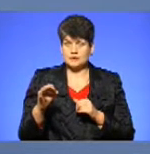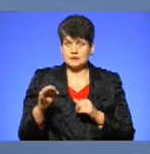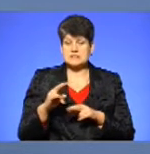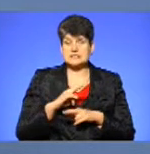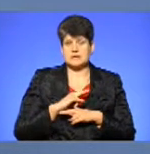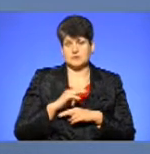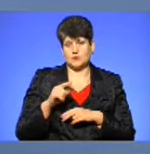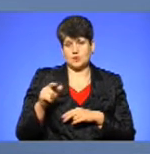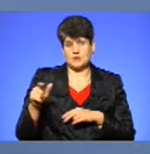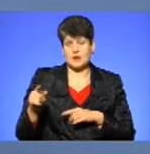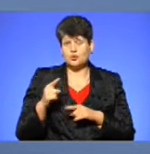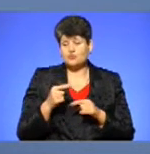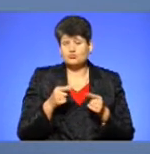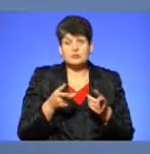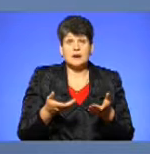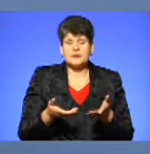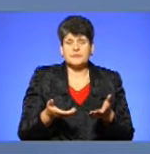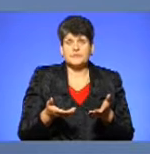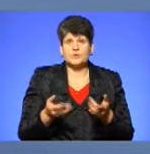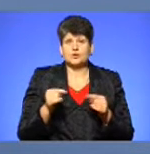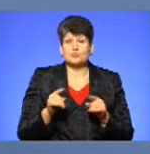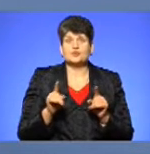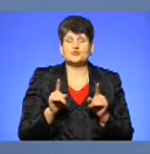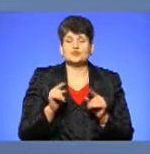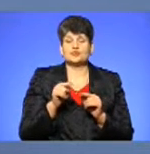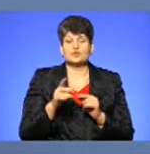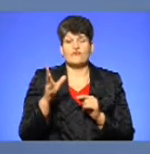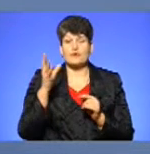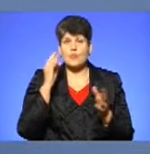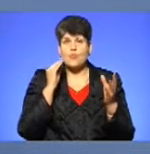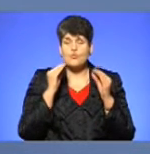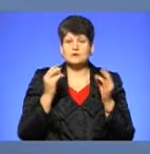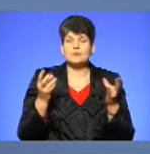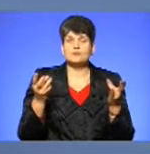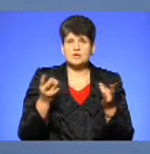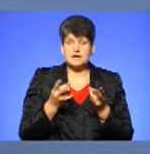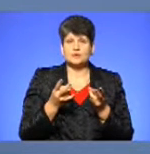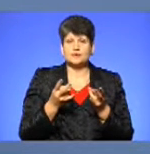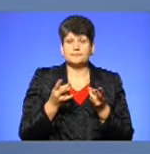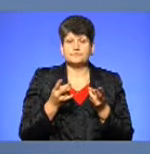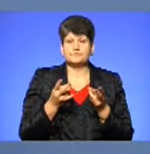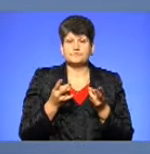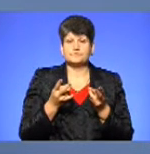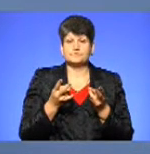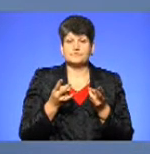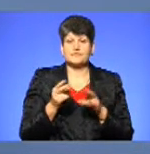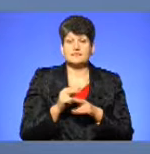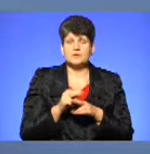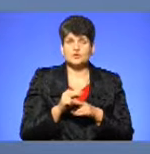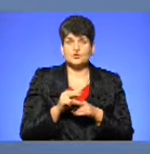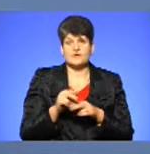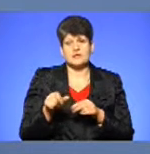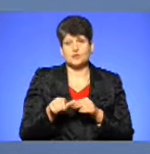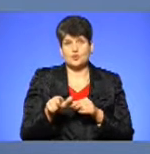загиблими. Чому так? Тому що тут враховувати потрібно і відремонтовані частково